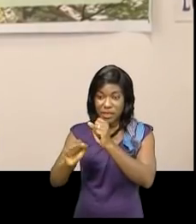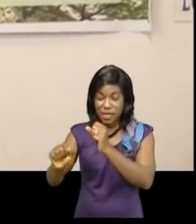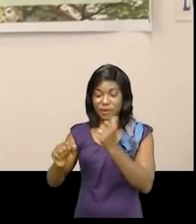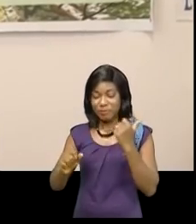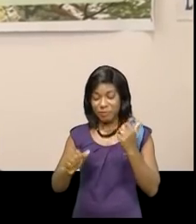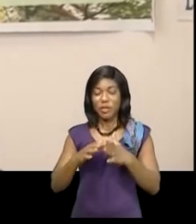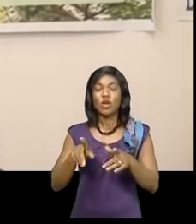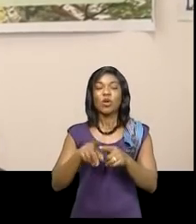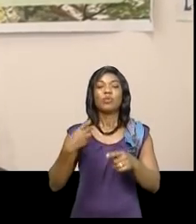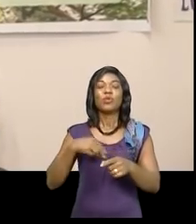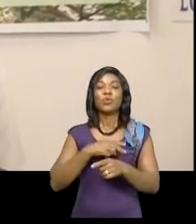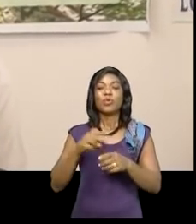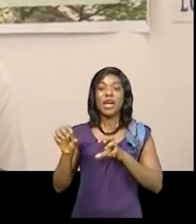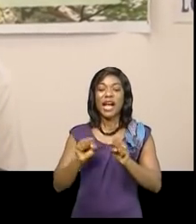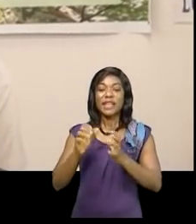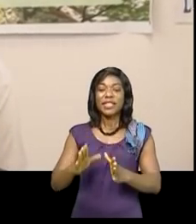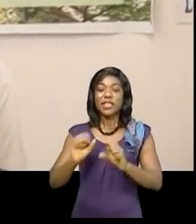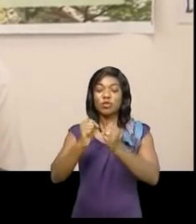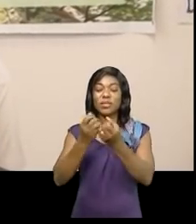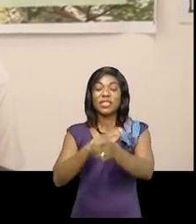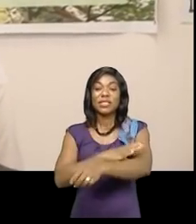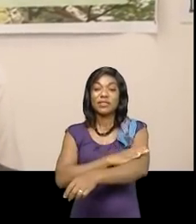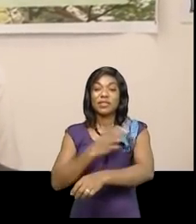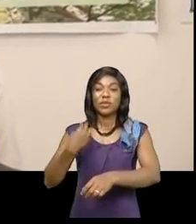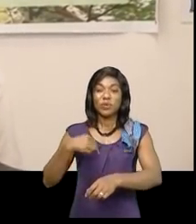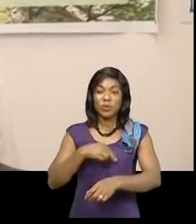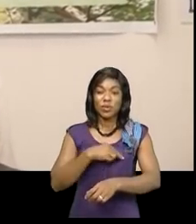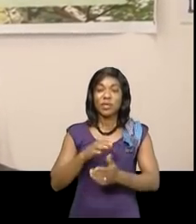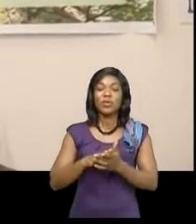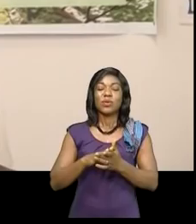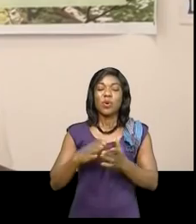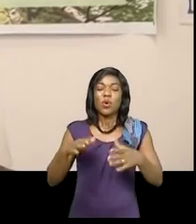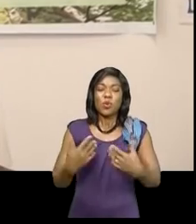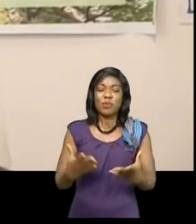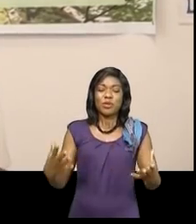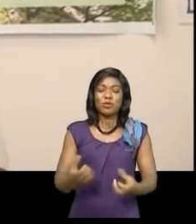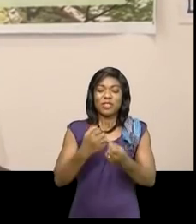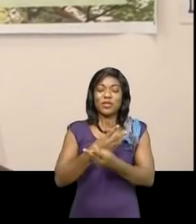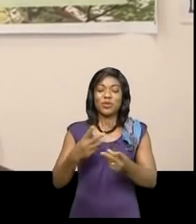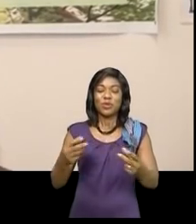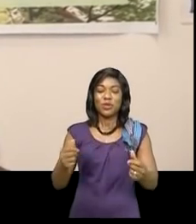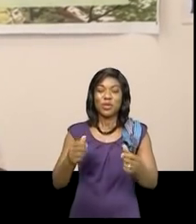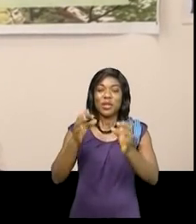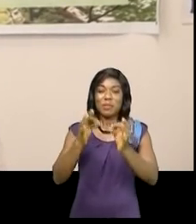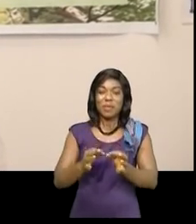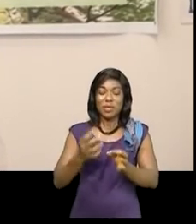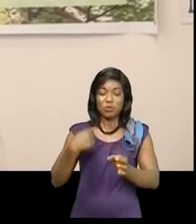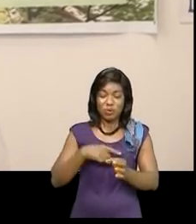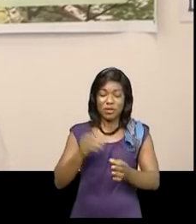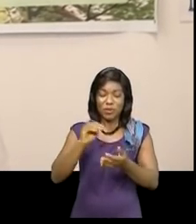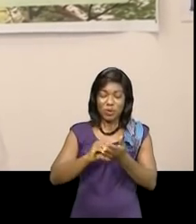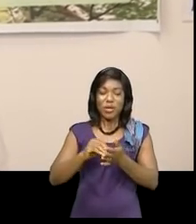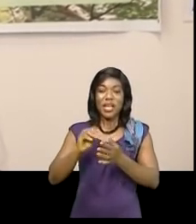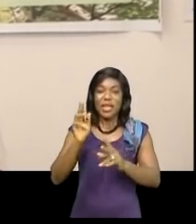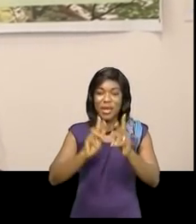la société civile comment nous faisons partie de la solution et puis il y a aussi un peuple que nous savons